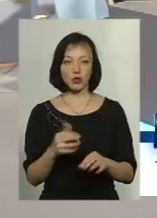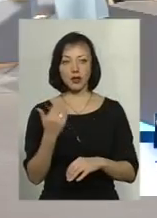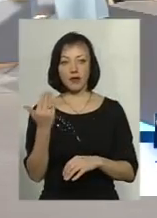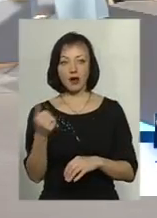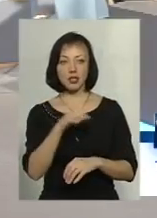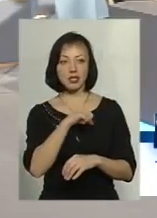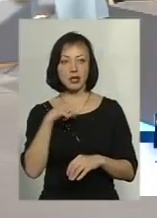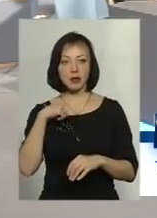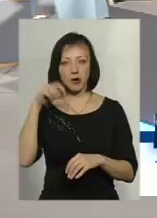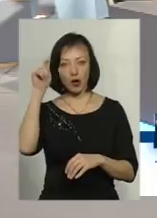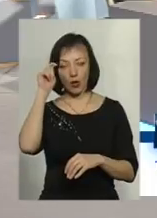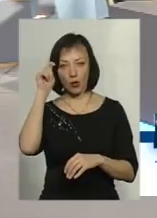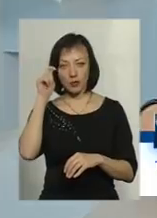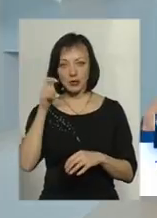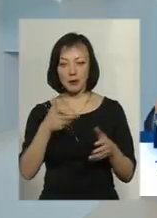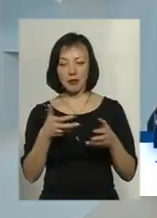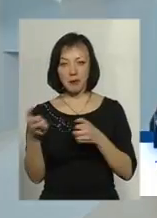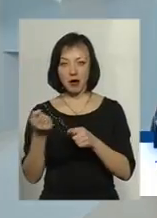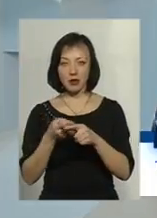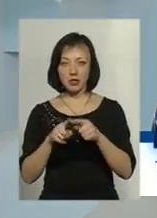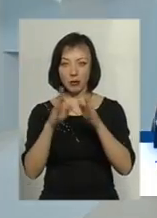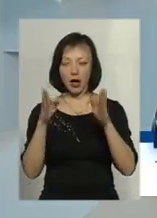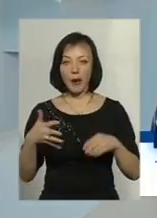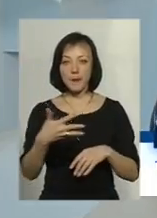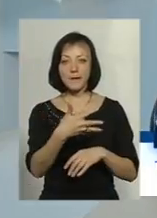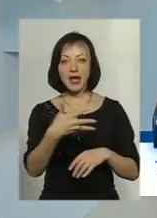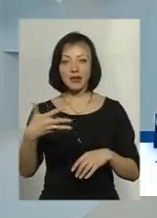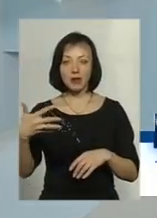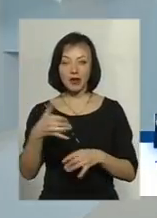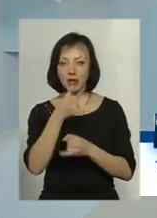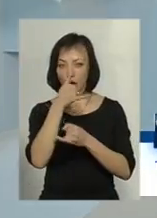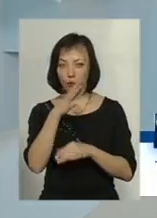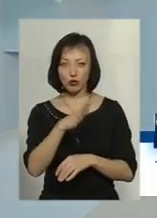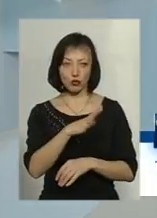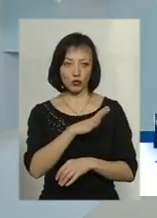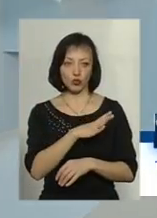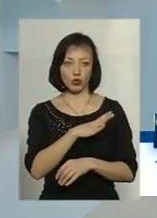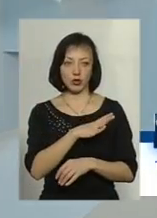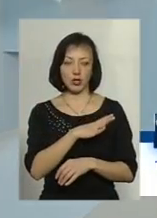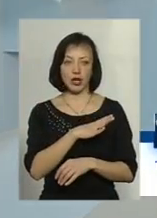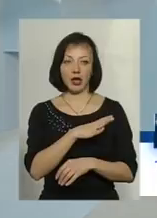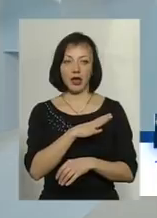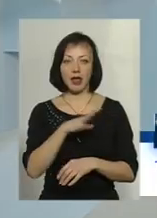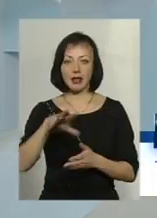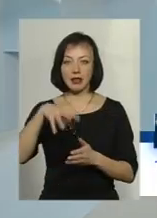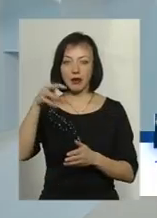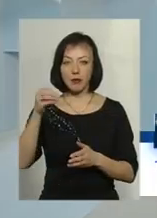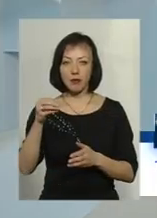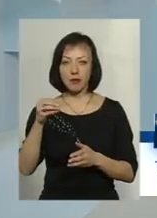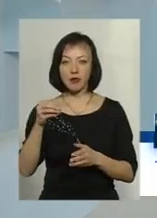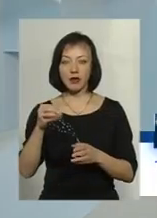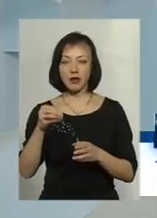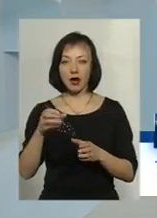ваші хлопці приймають ті котли. П'ятиповерховому будинку не може бути димових